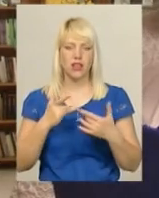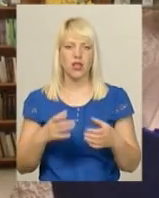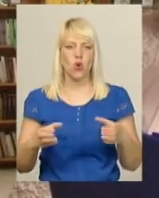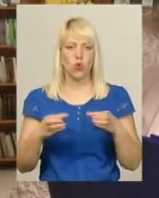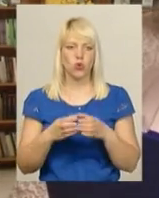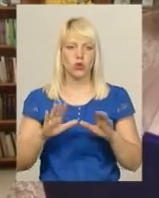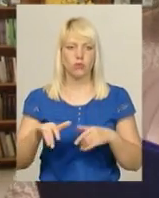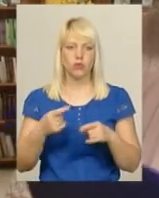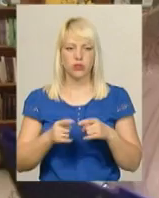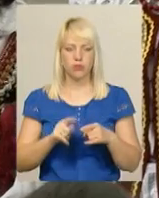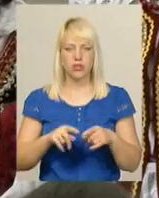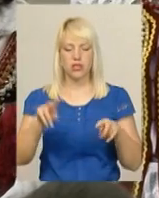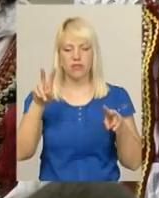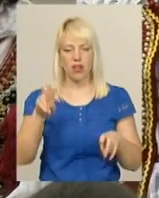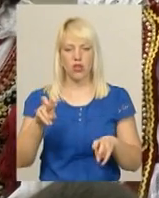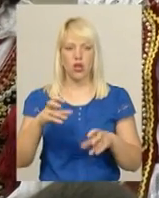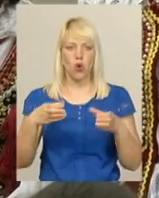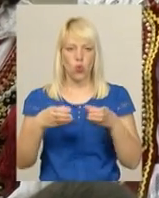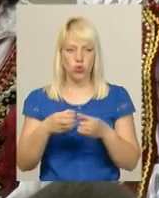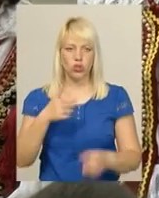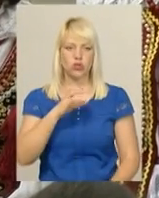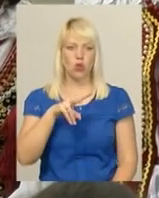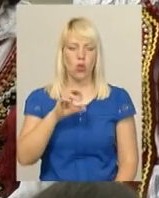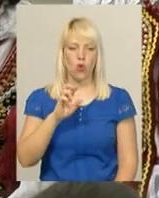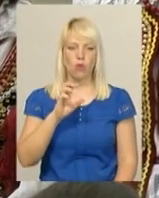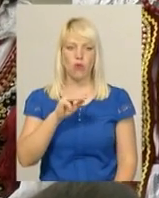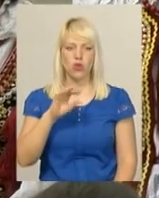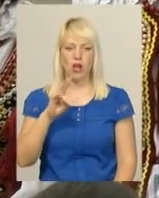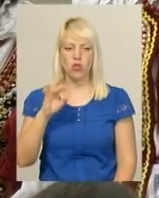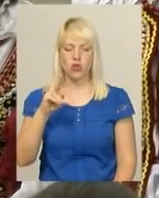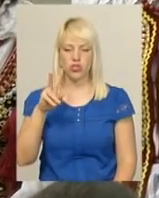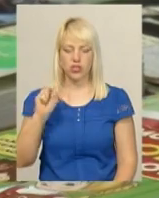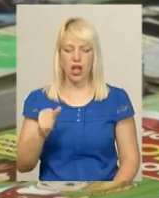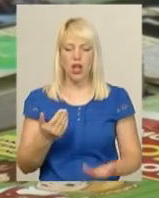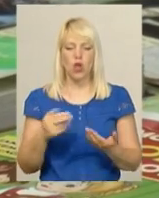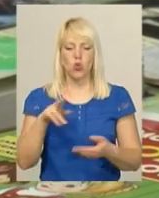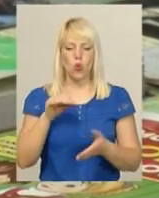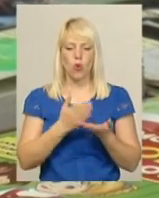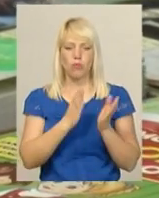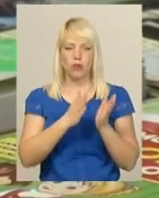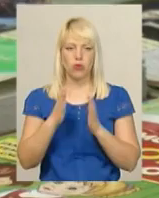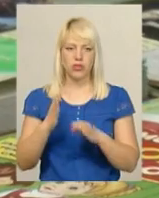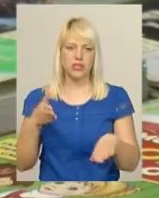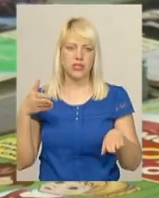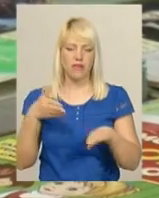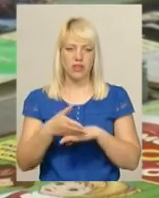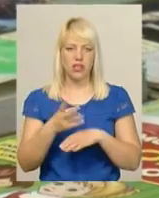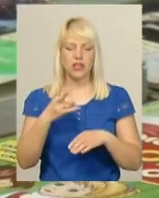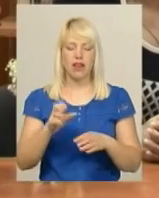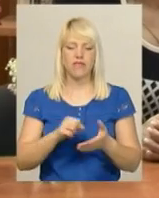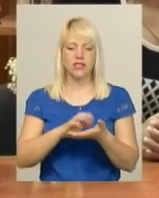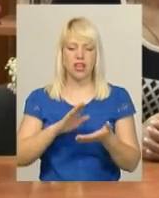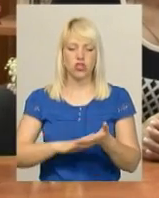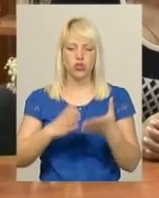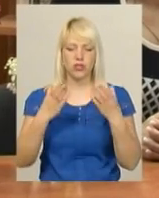потім ми його назвали «Гурт Слобожаночка». До обласної бібліотеки для дітей імені Тараса Шевченка гурт завітав на відзначення Дня Полонії. Також 2